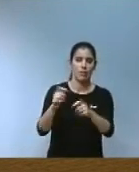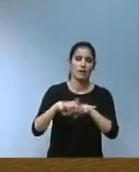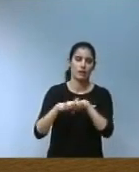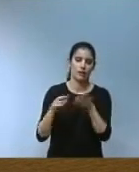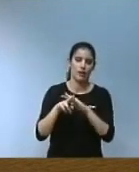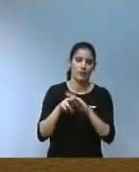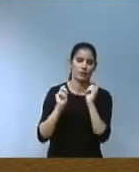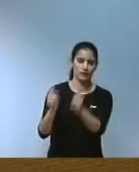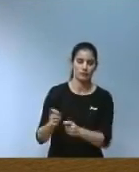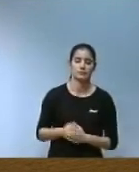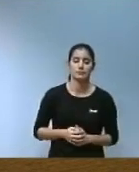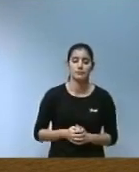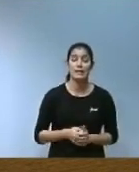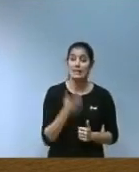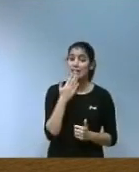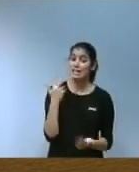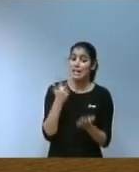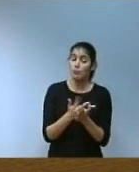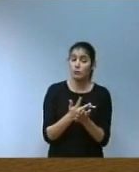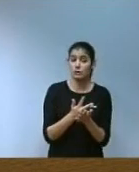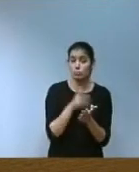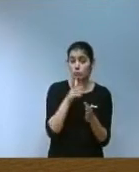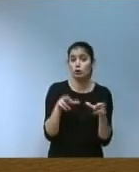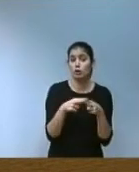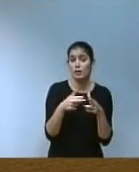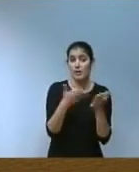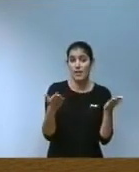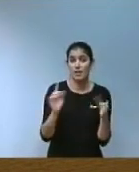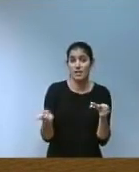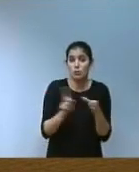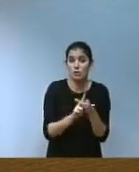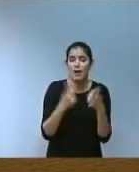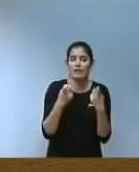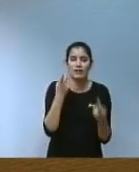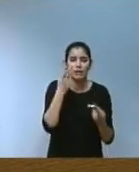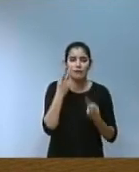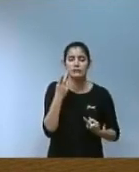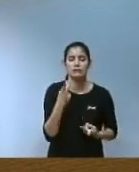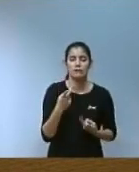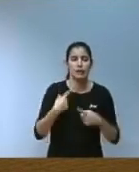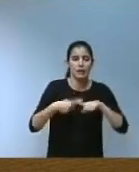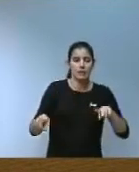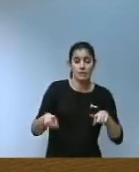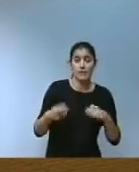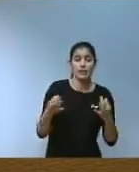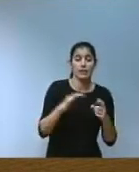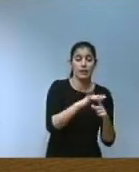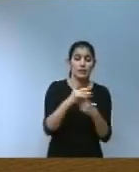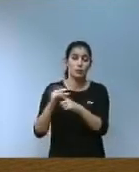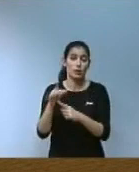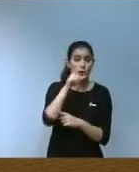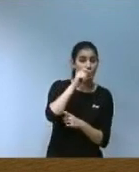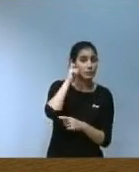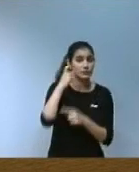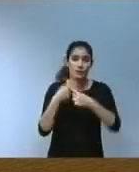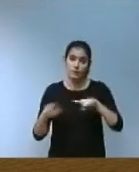i si apostem per una societat inclusiva hem de fer visible la realitat diferencial entre dones i homes i és evident que el